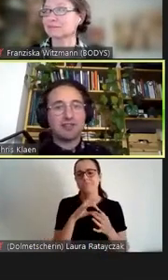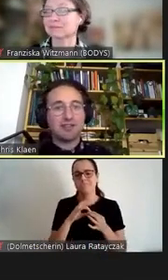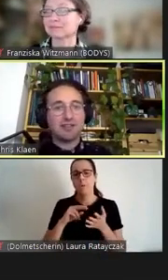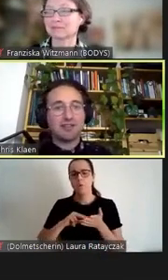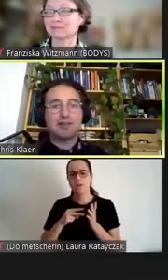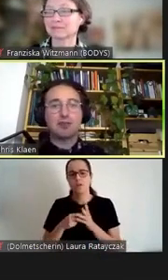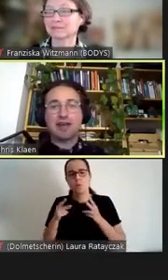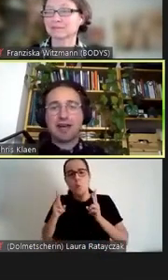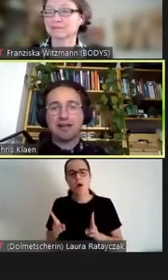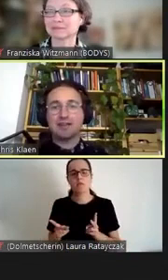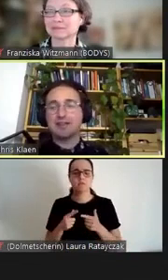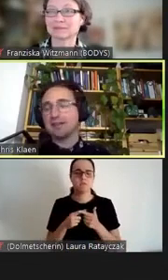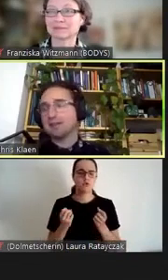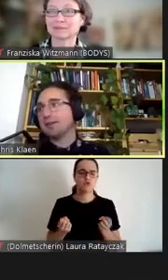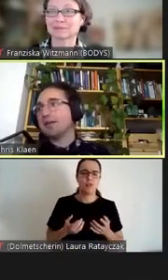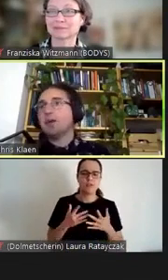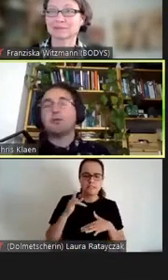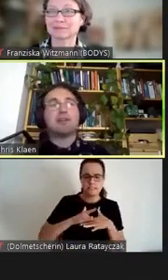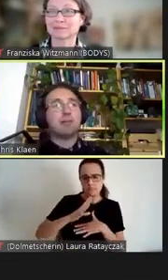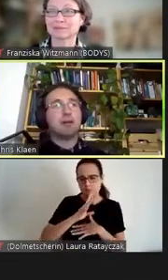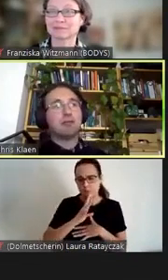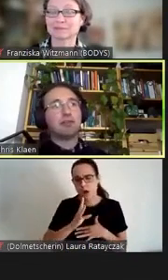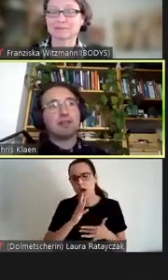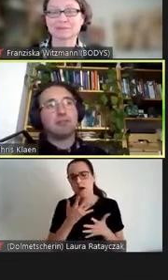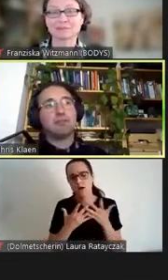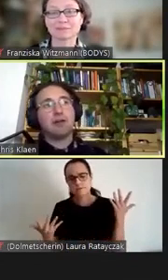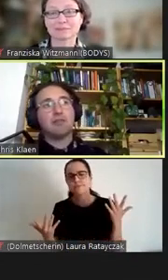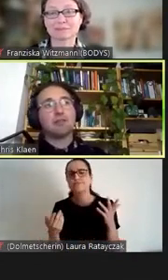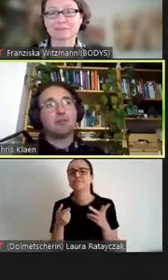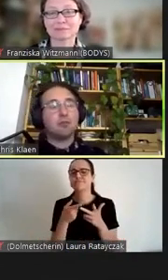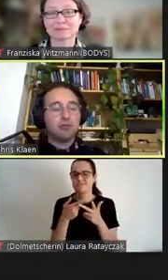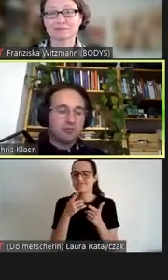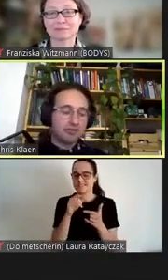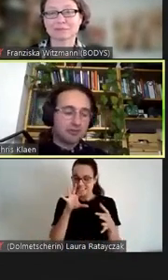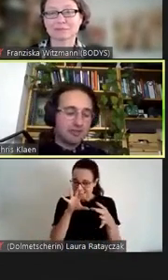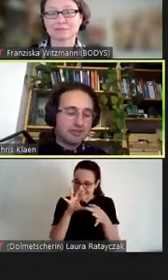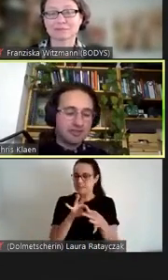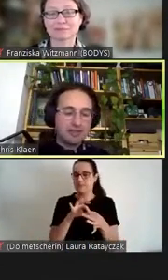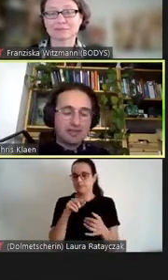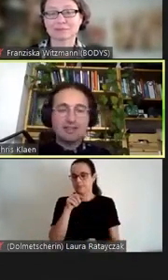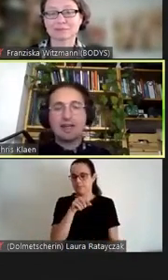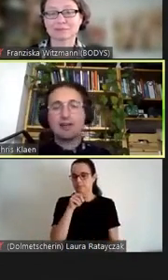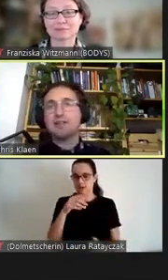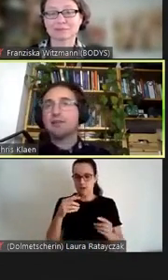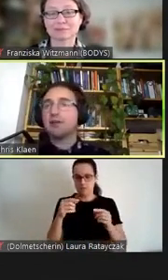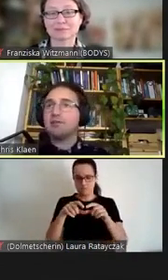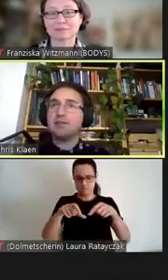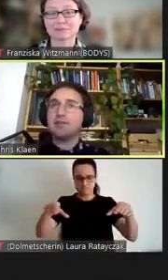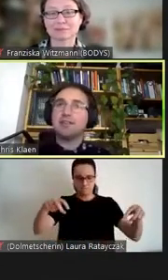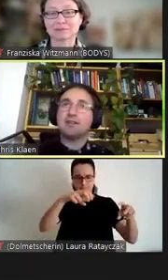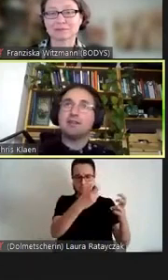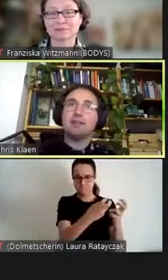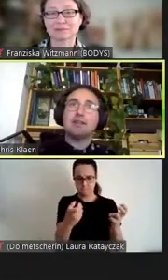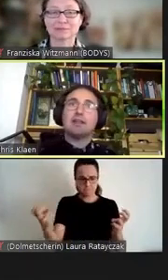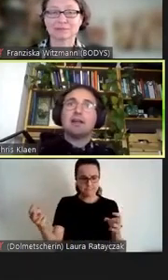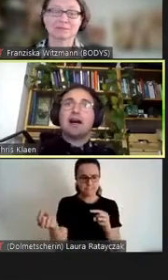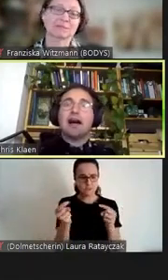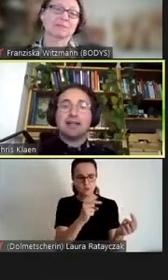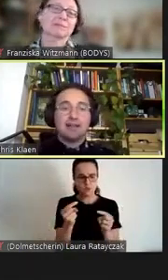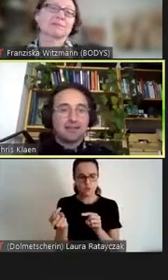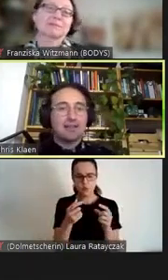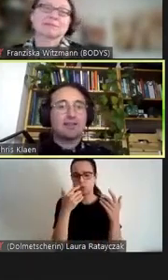und gendersensibler Sprache ging. Und dabei wurde eben auch auf dem Podium diskutiert, ja, wie können wir denn